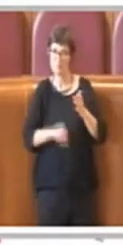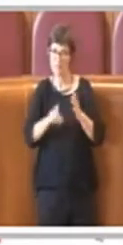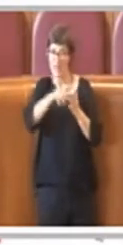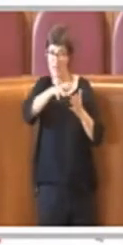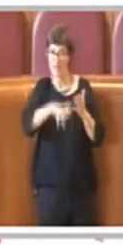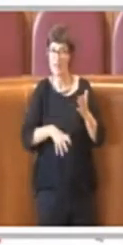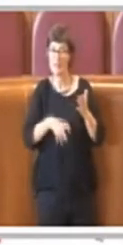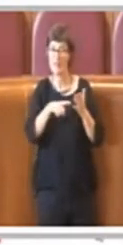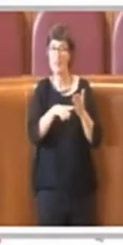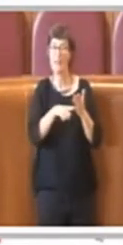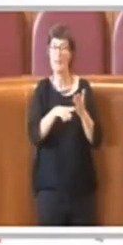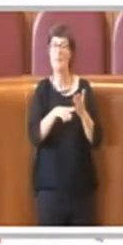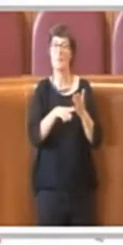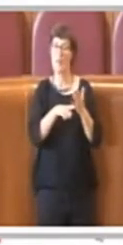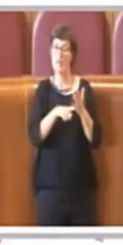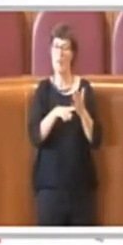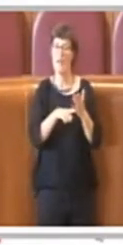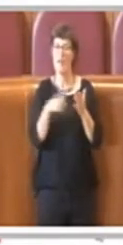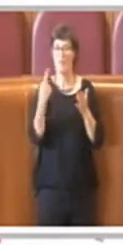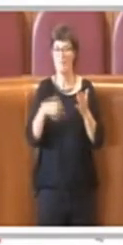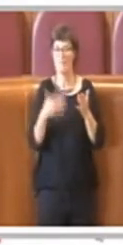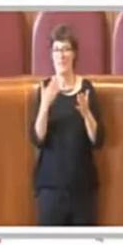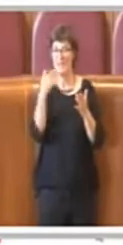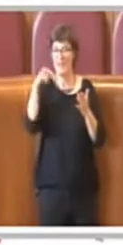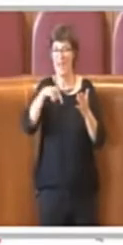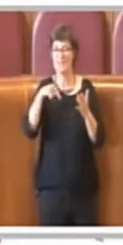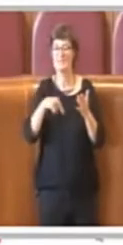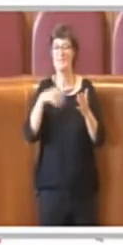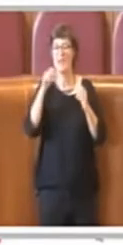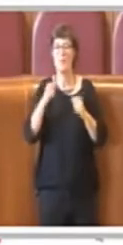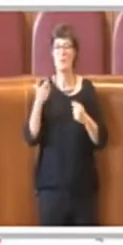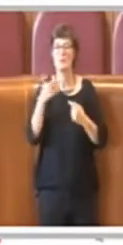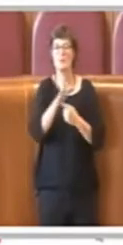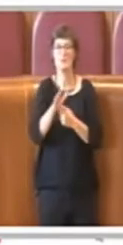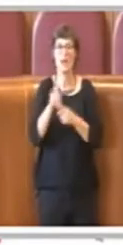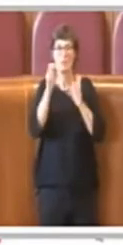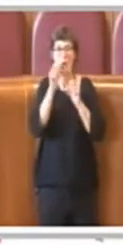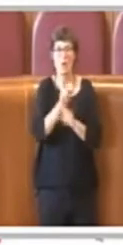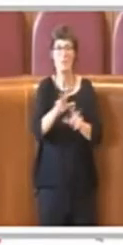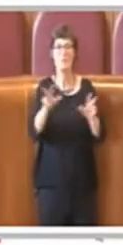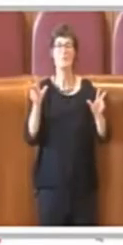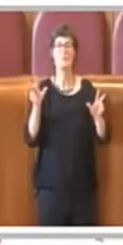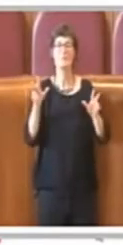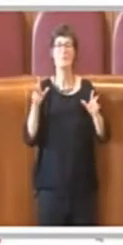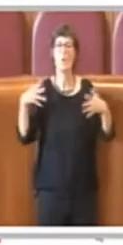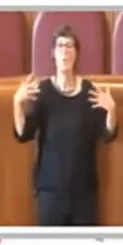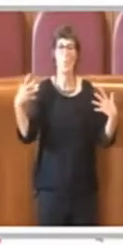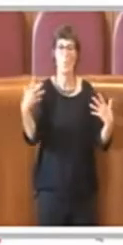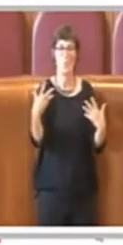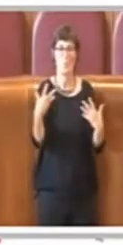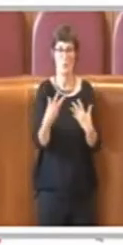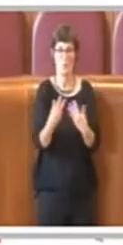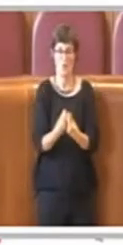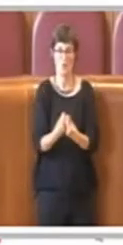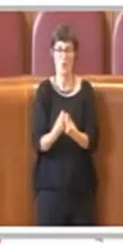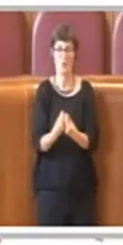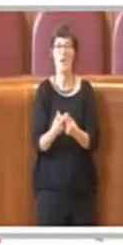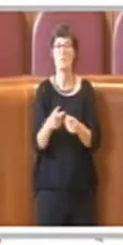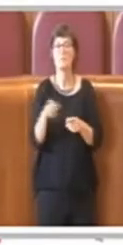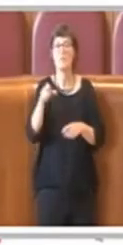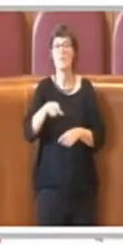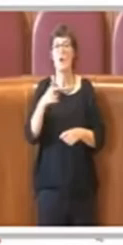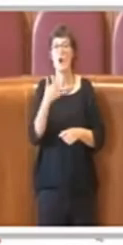possibilità di lanciare un segnale di unione, garantendo maggiore forza ad un obiettivo che non deve avere colore politico,